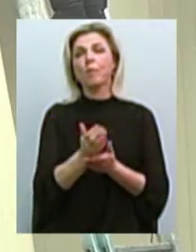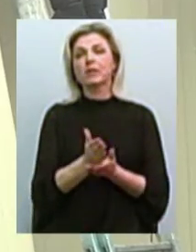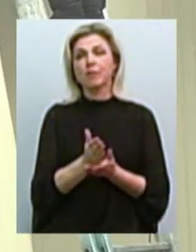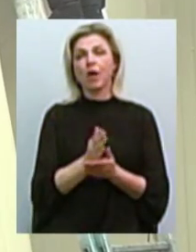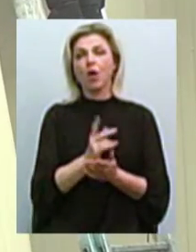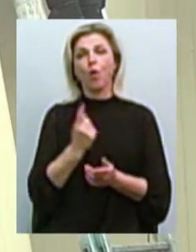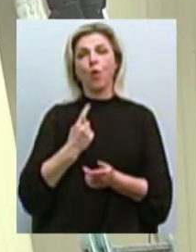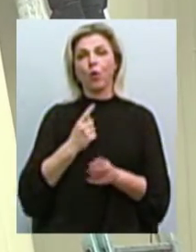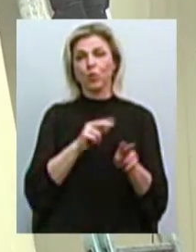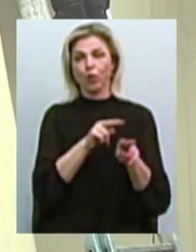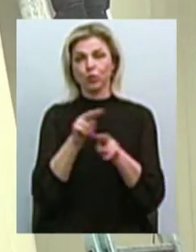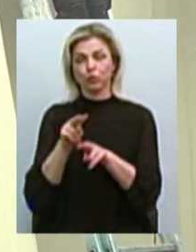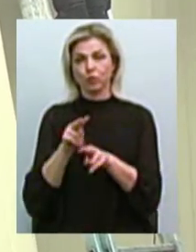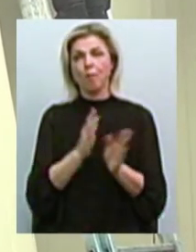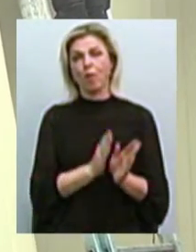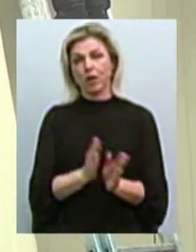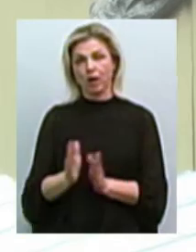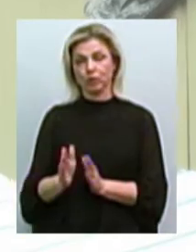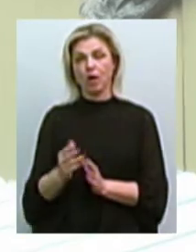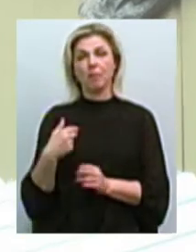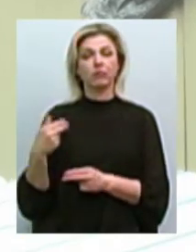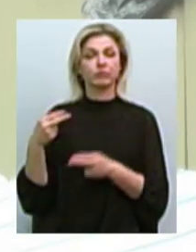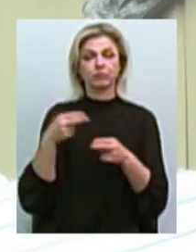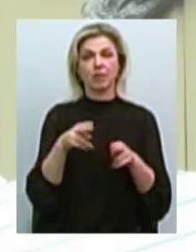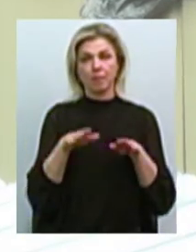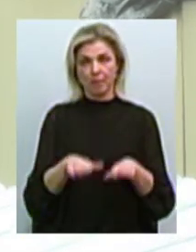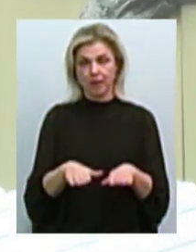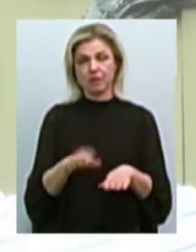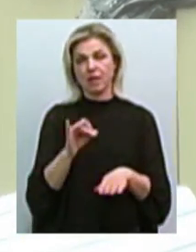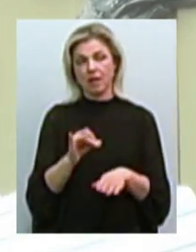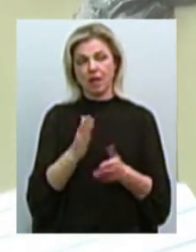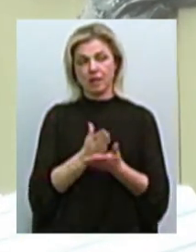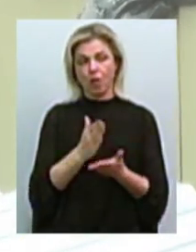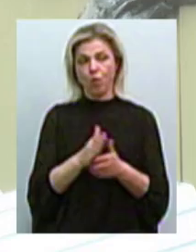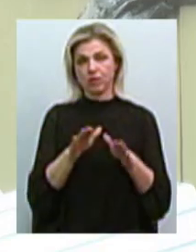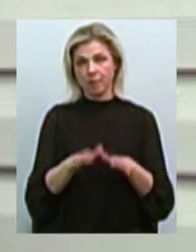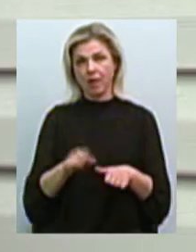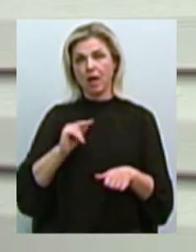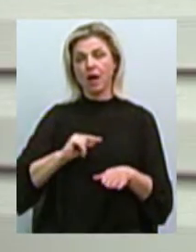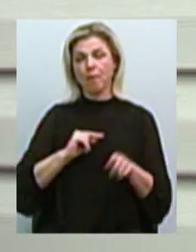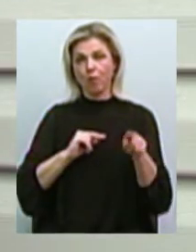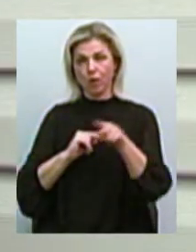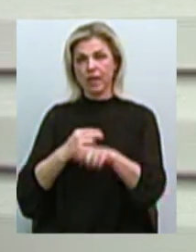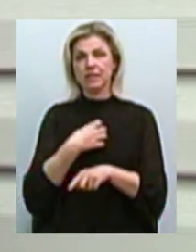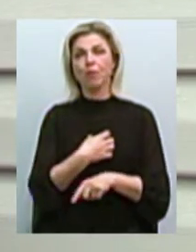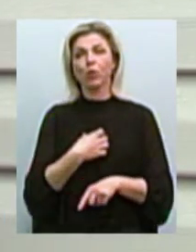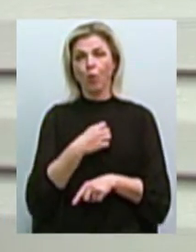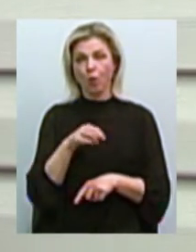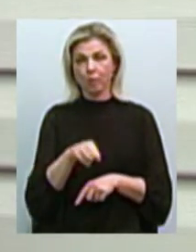охорону громадського порядку. Прибули на місце, на місце вже знаходилися працівники горисполкому,